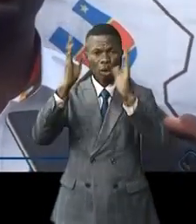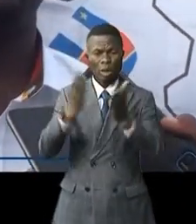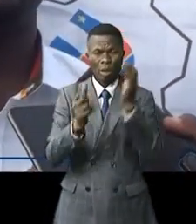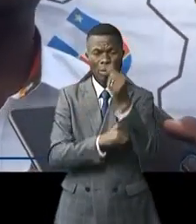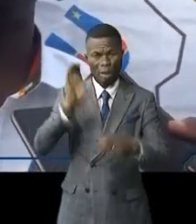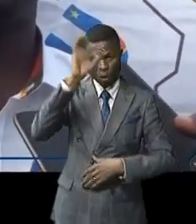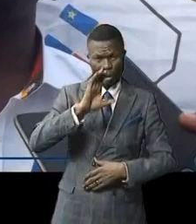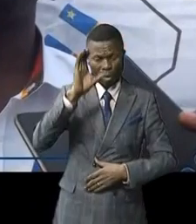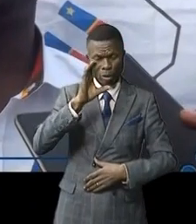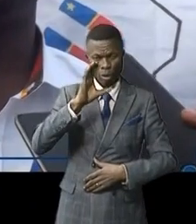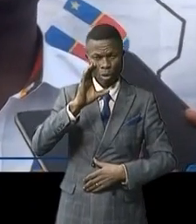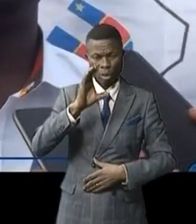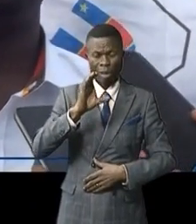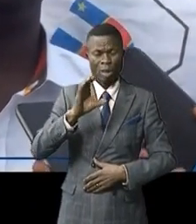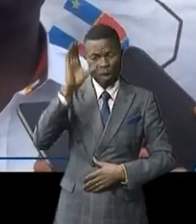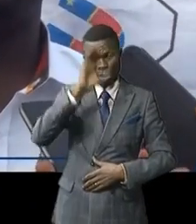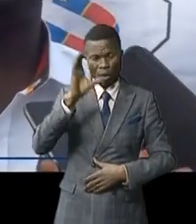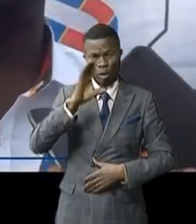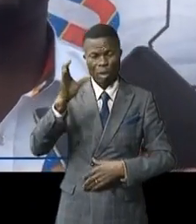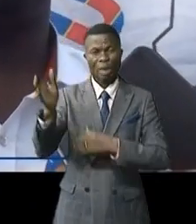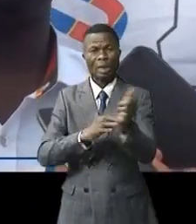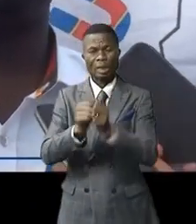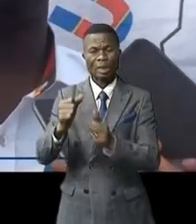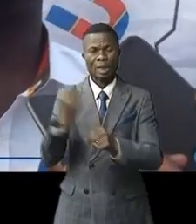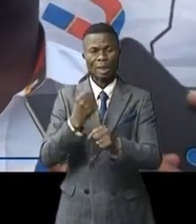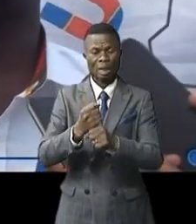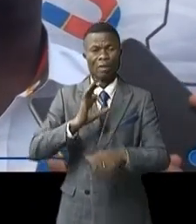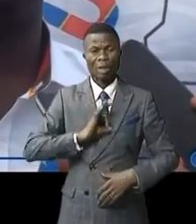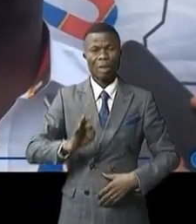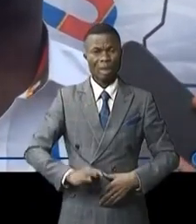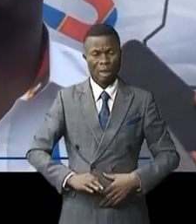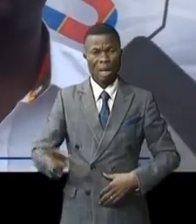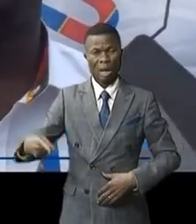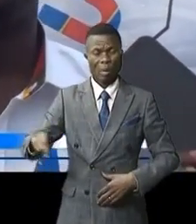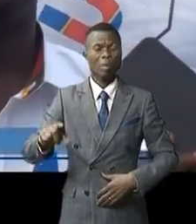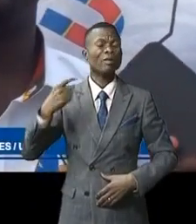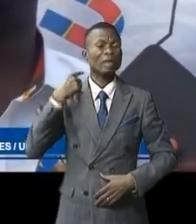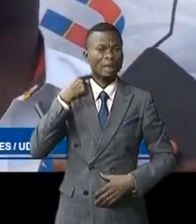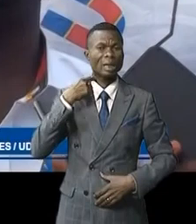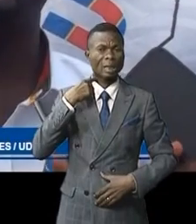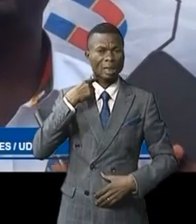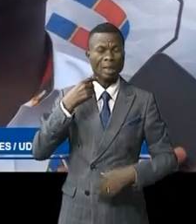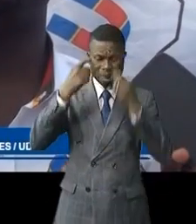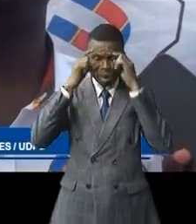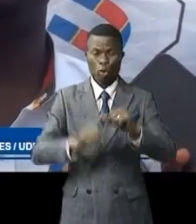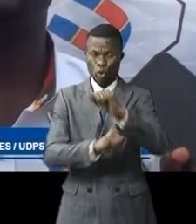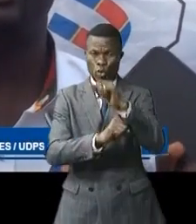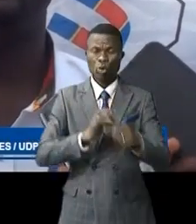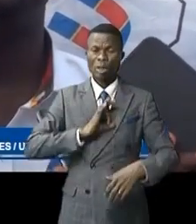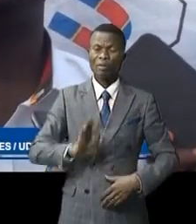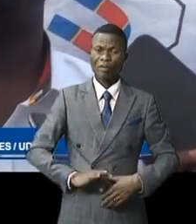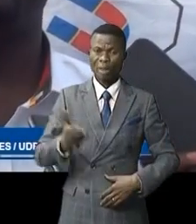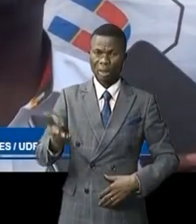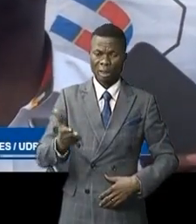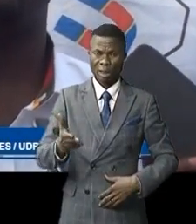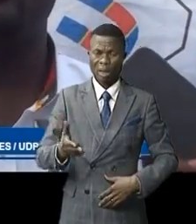qui cherchent à vouloir à tout prix saboter les actions du chef de l'Etat qui est la province de Pongro et derrière le chef de l'Etat